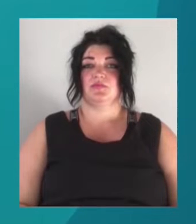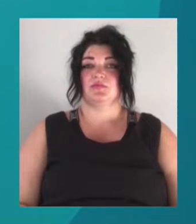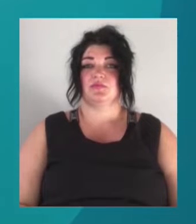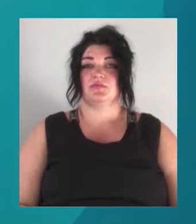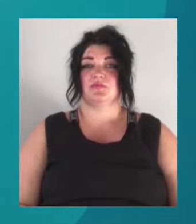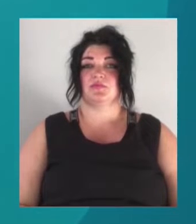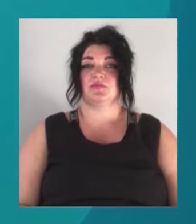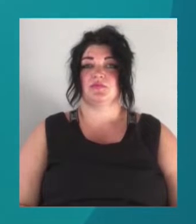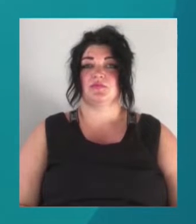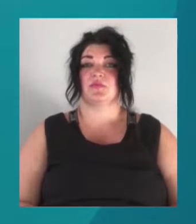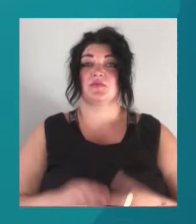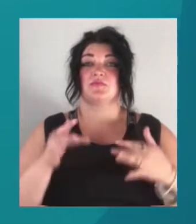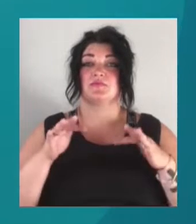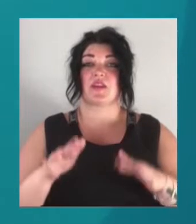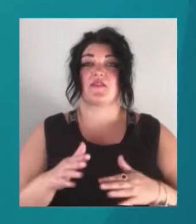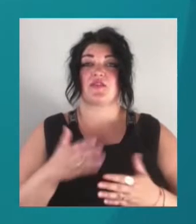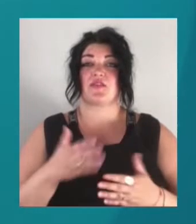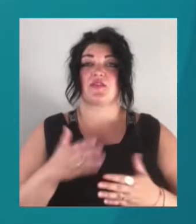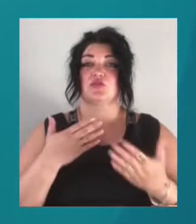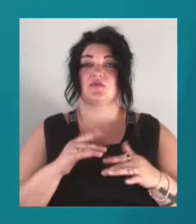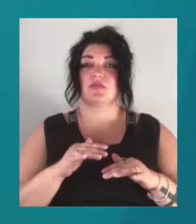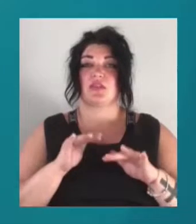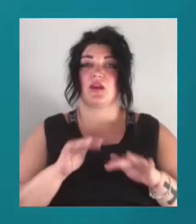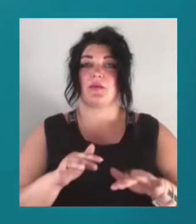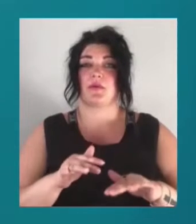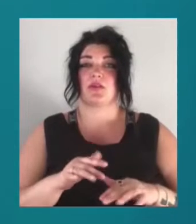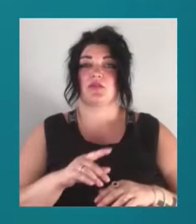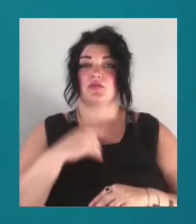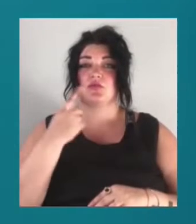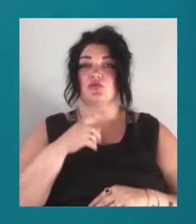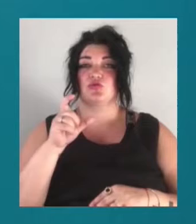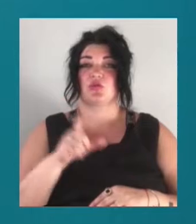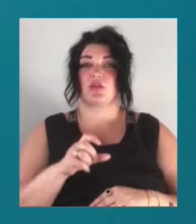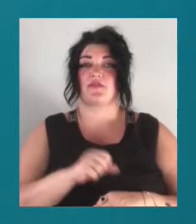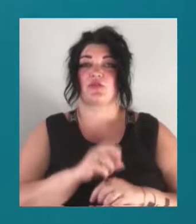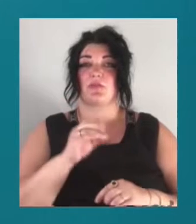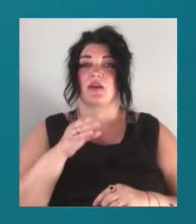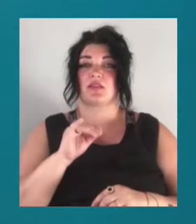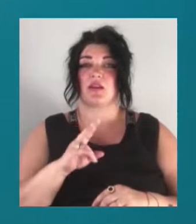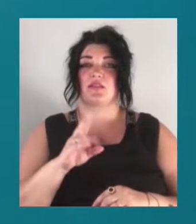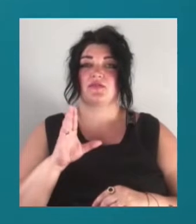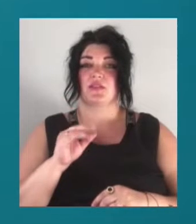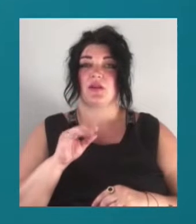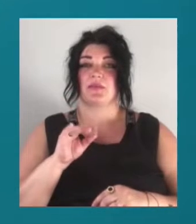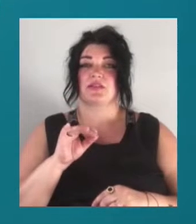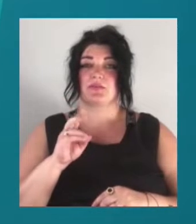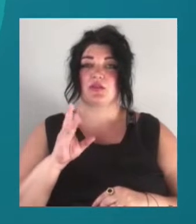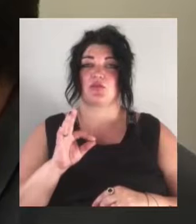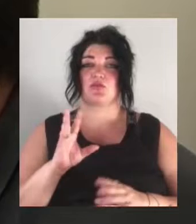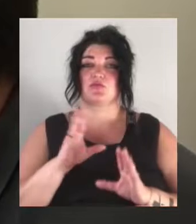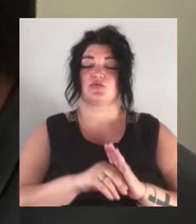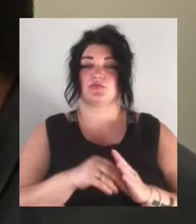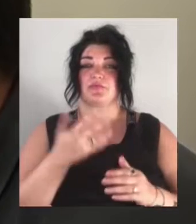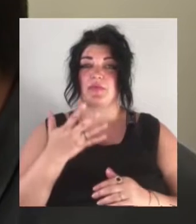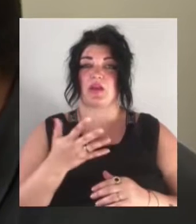До справи стосовно нападу на екс-очільника одеського осередку «Автомайдан» Віталія Остименка долучили 5 томів документів.